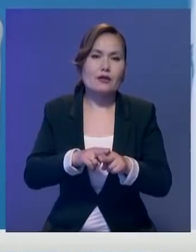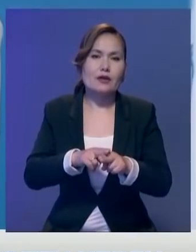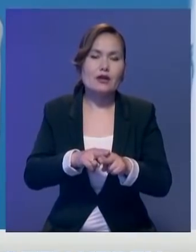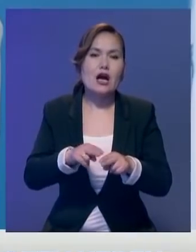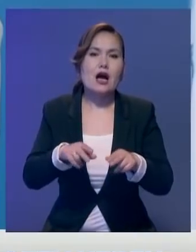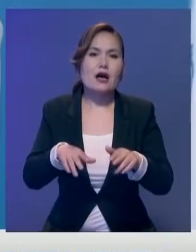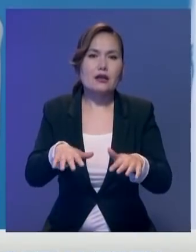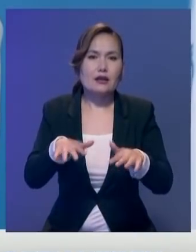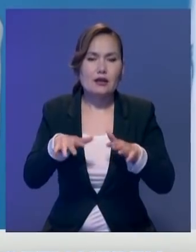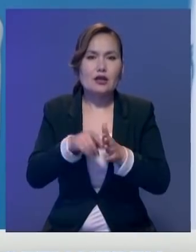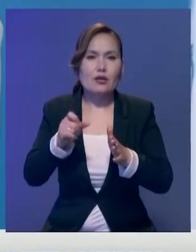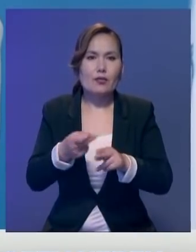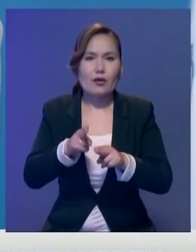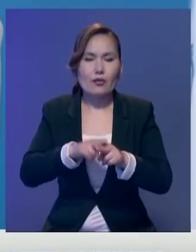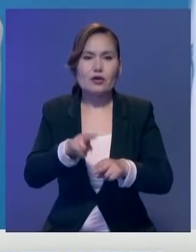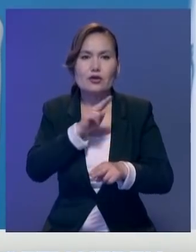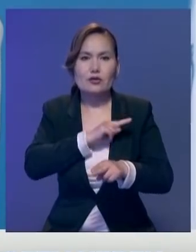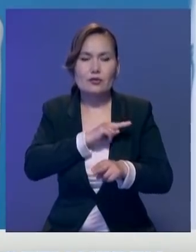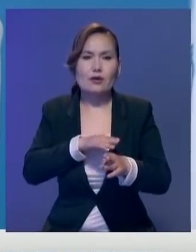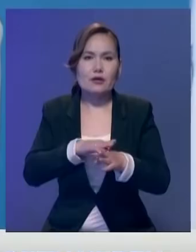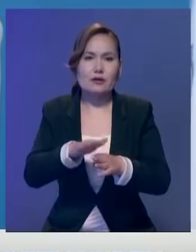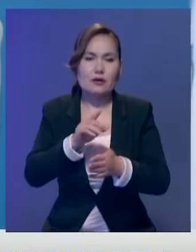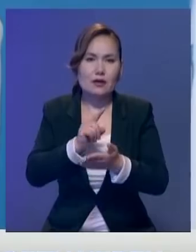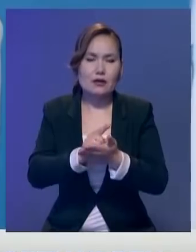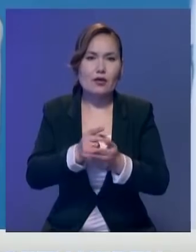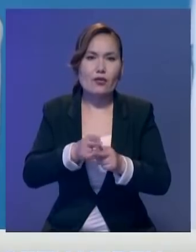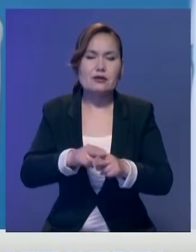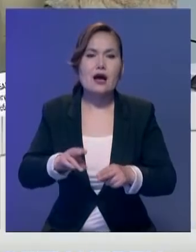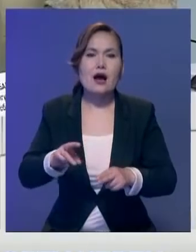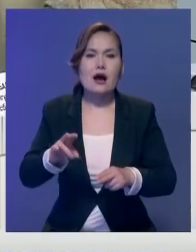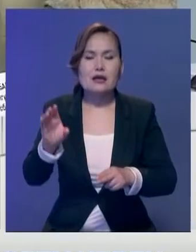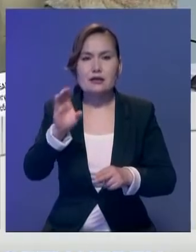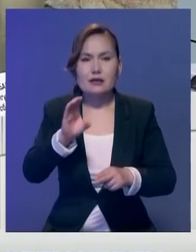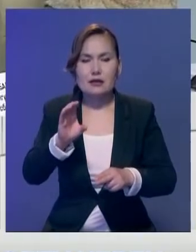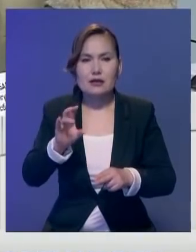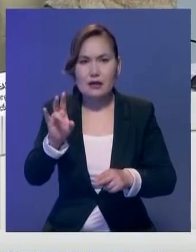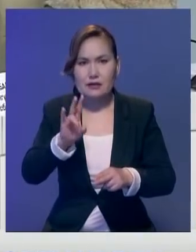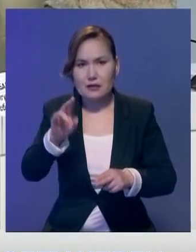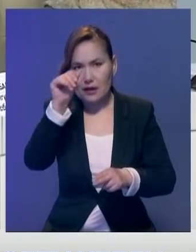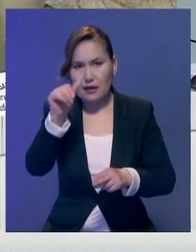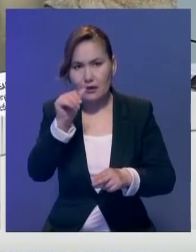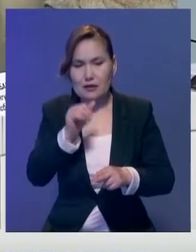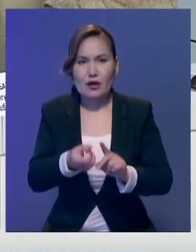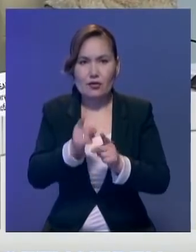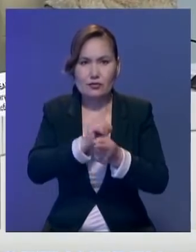сесиясына бері мүмкін құркейік не қазан айыларына алыстыру сұрағын көтеріңізді сұраймыз.